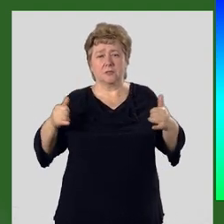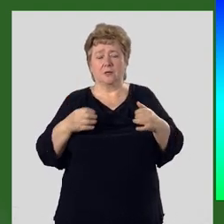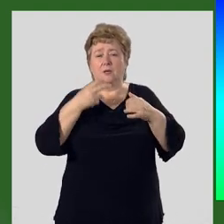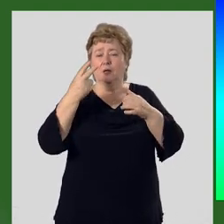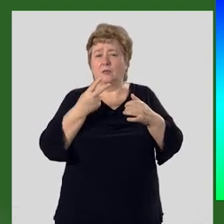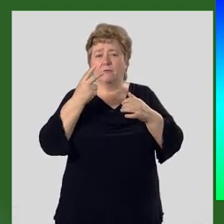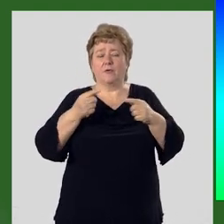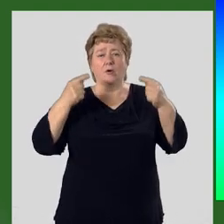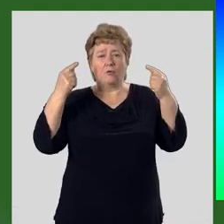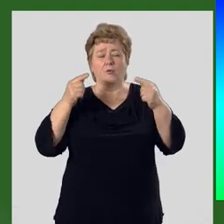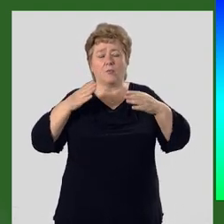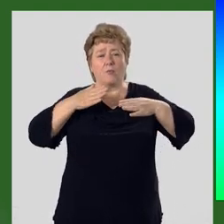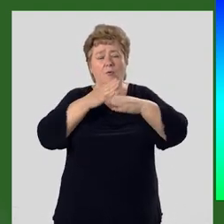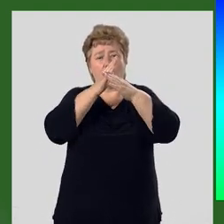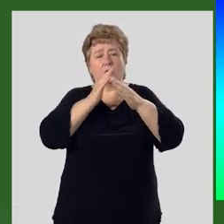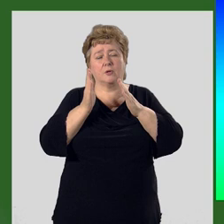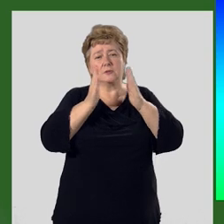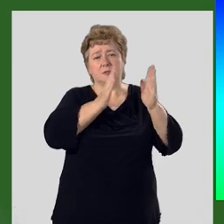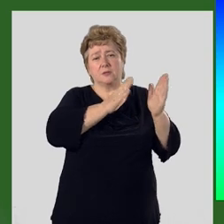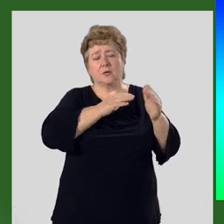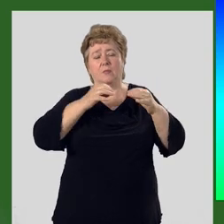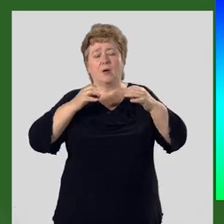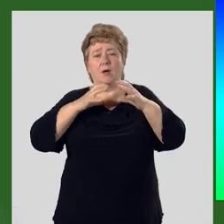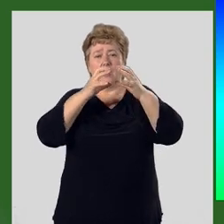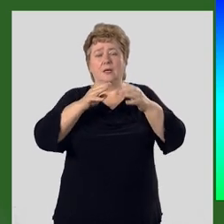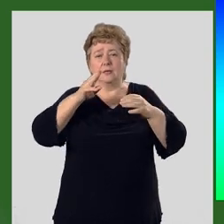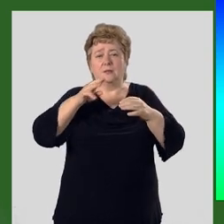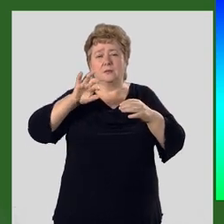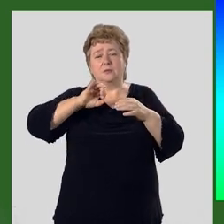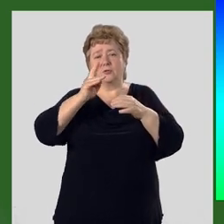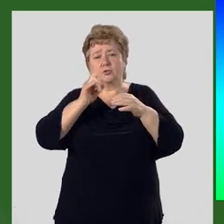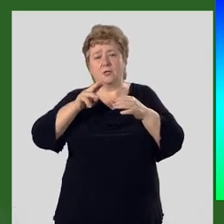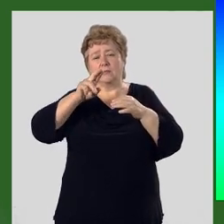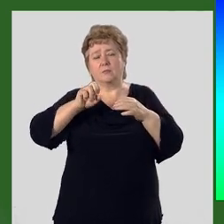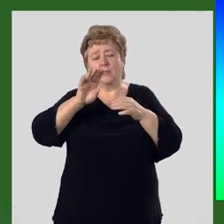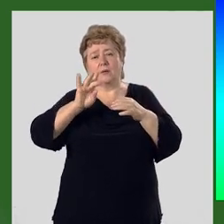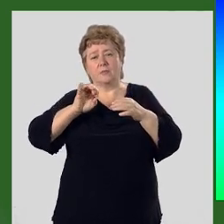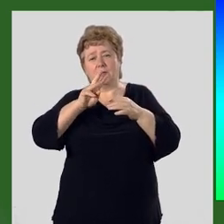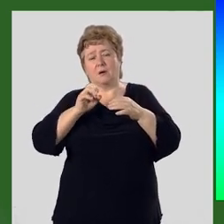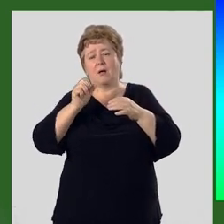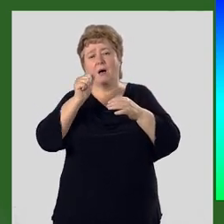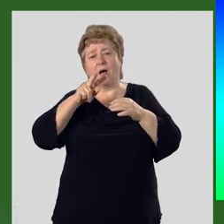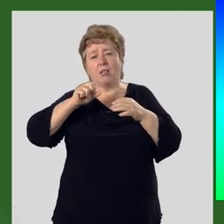две крупнейшие горные системы мира — Теньшань и Памира-Алай.